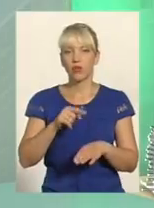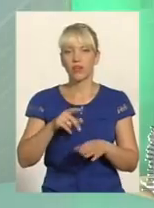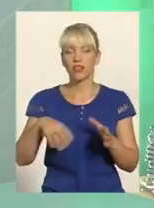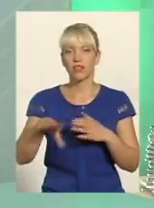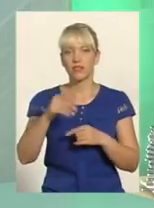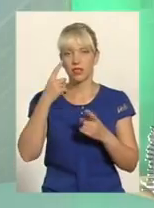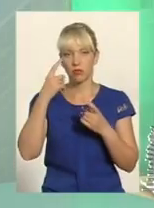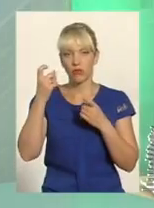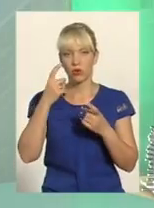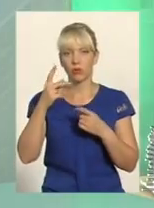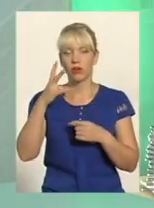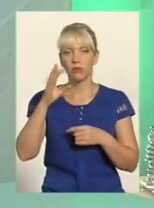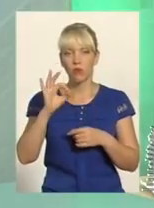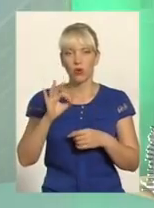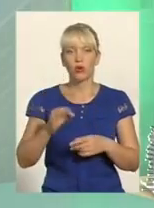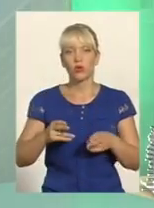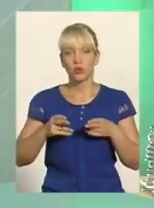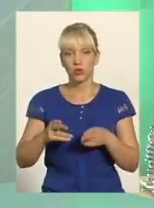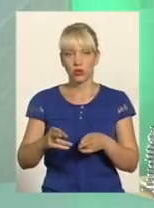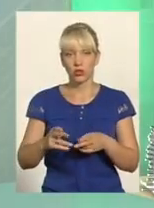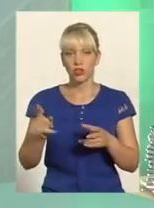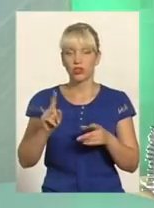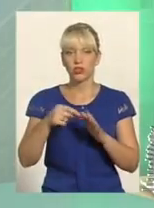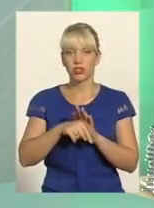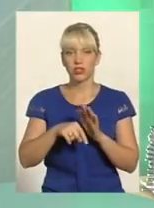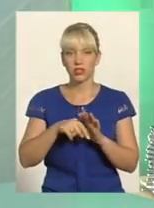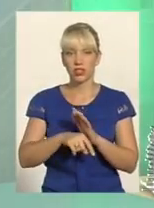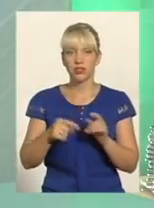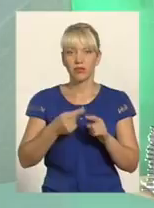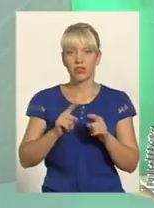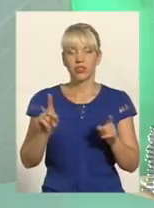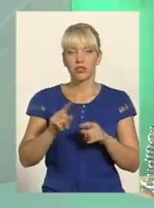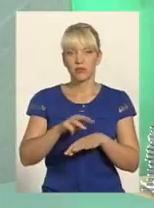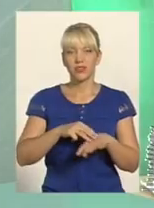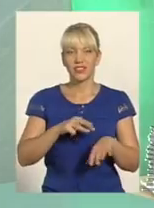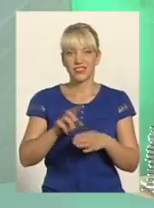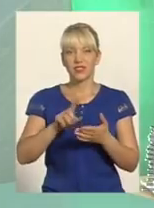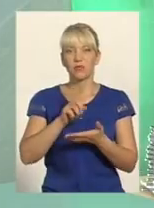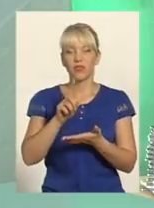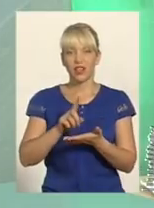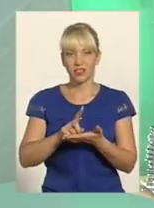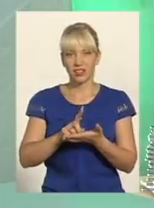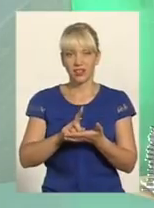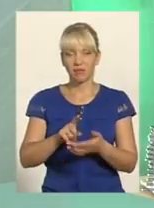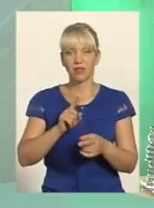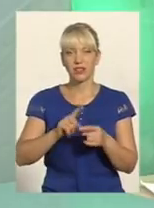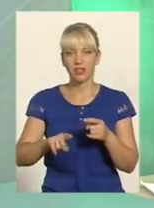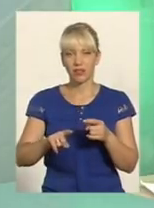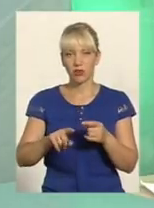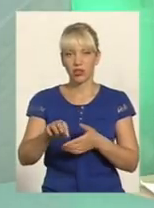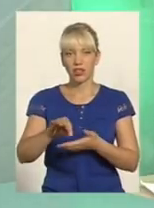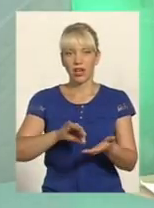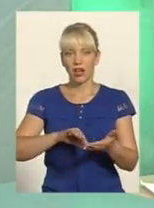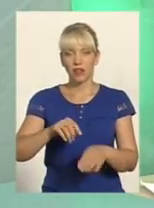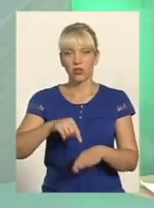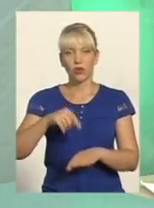про злочини та пригоди Що це означає? Це означає те, що міліція зобов'язана миттєво, негайно реагувати на